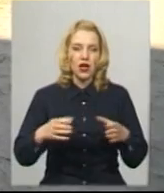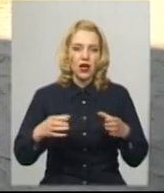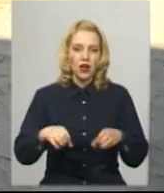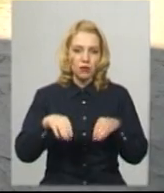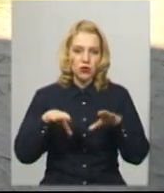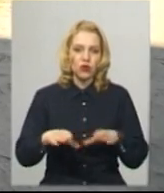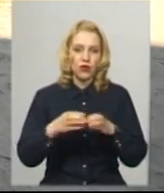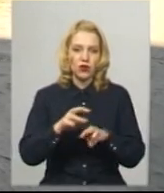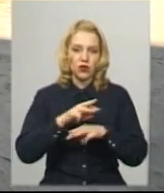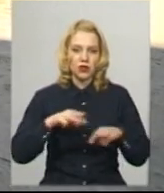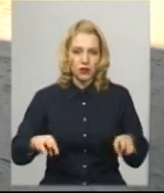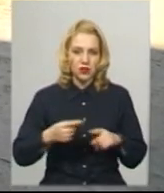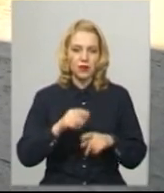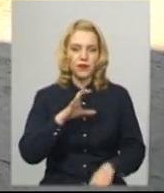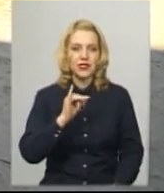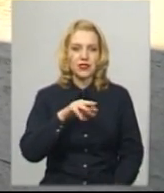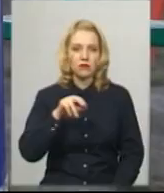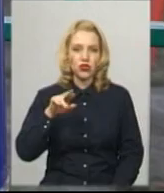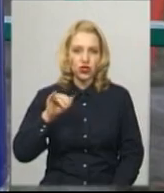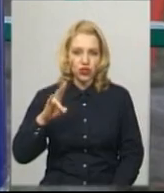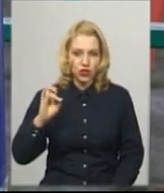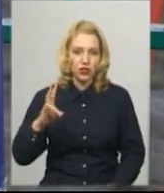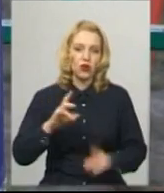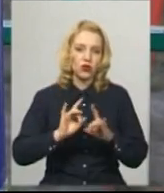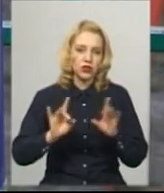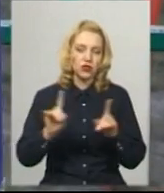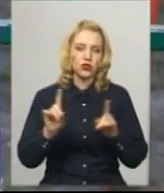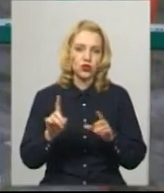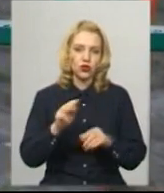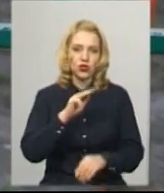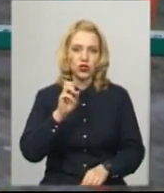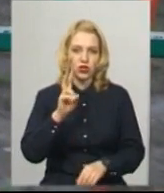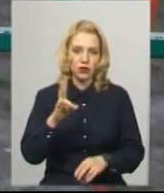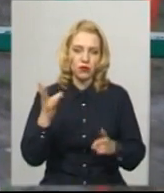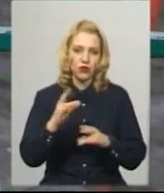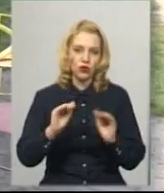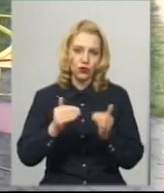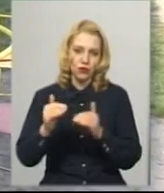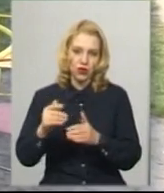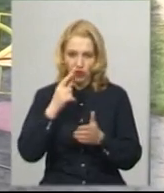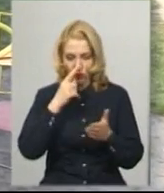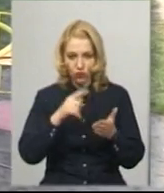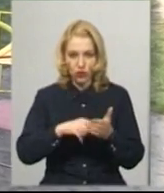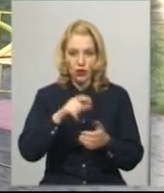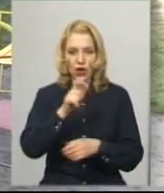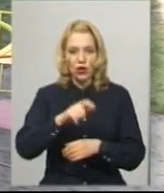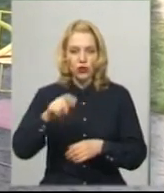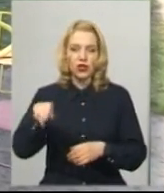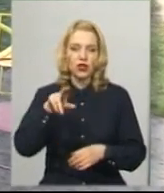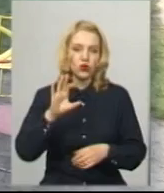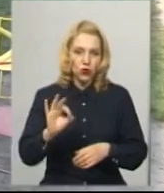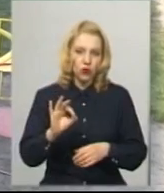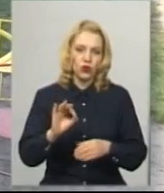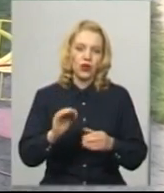міністрів. Олександр Сомчишин додає, міське управління житлово-комунального господарства має обмежити доступ жителів міста до ігрових та зон